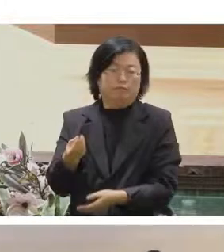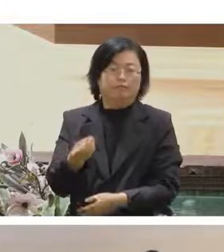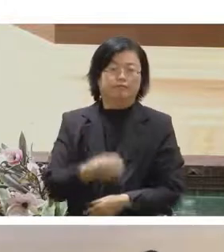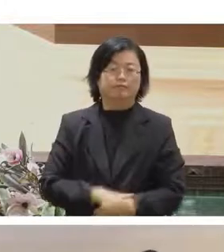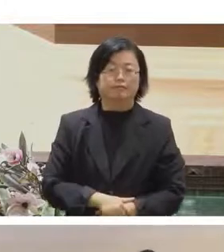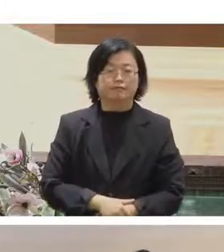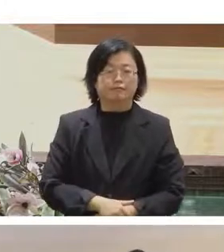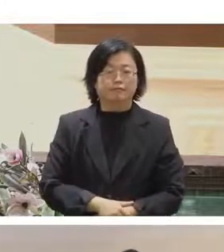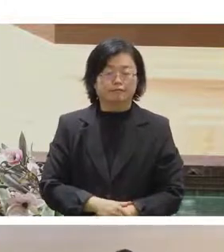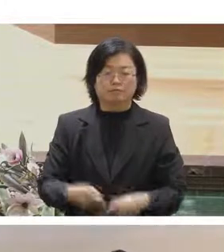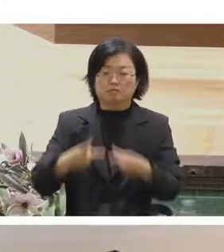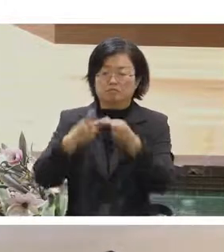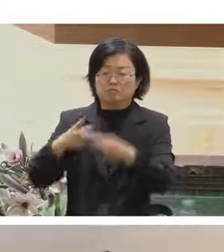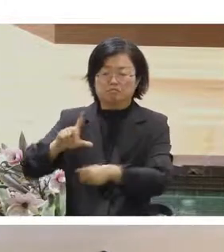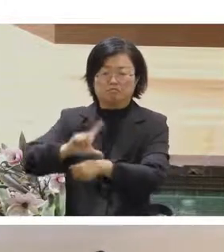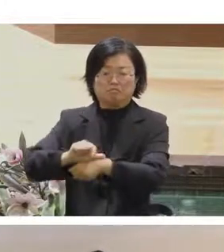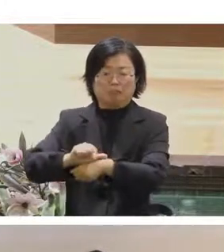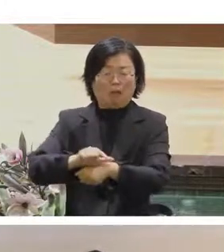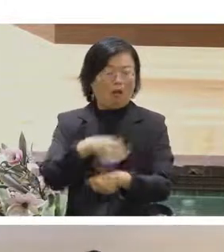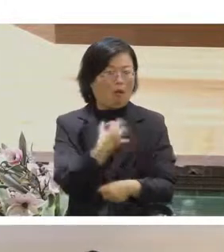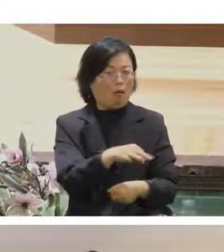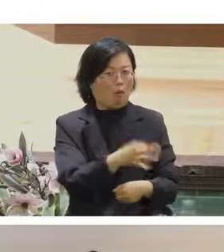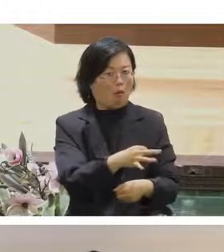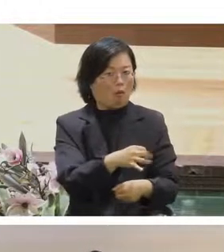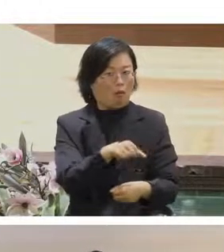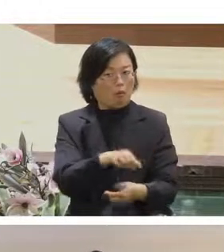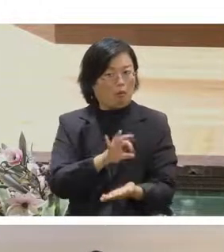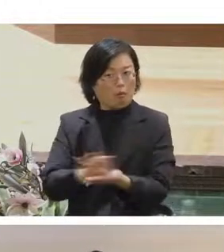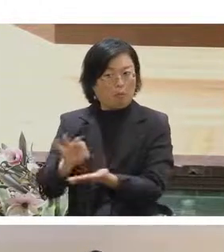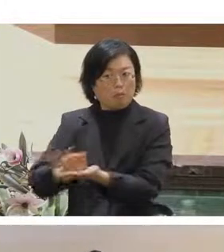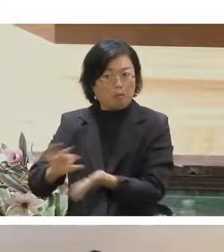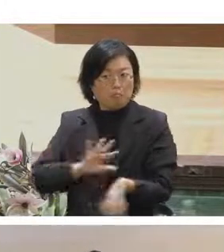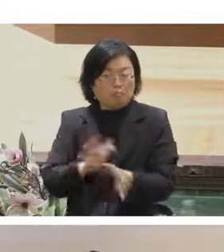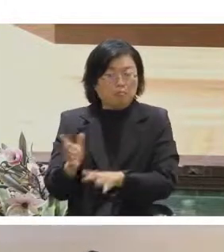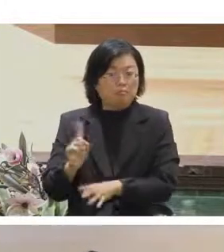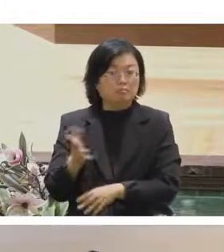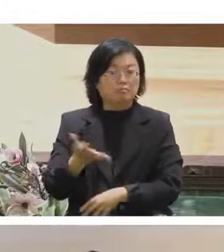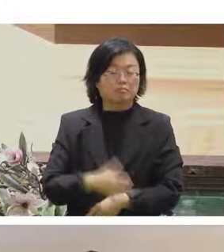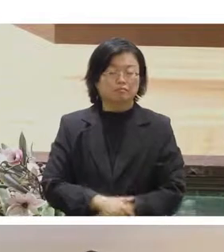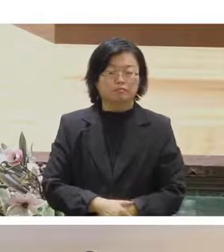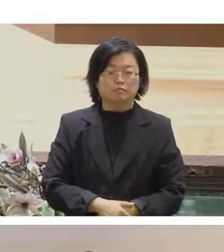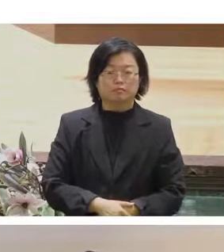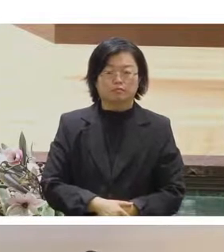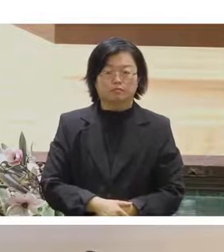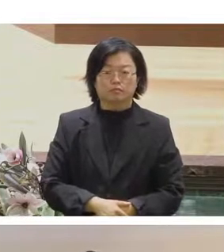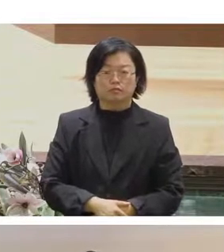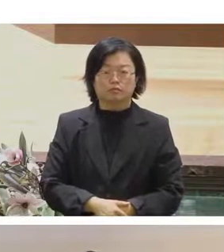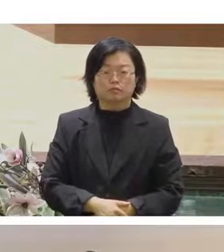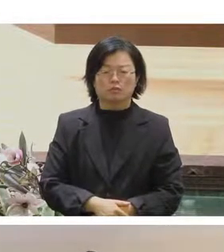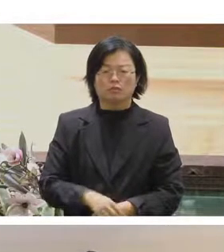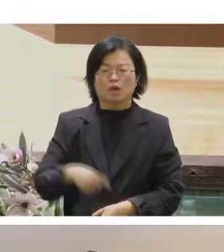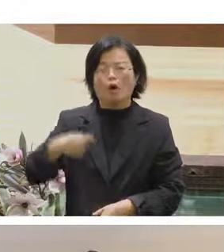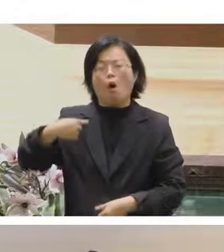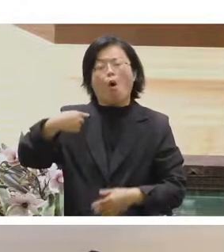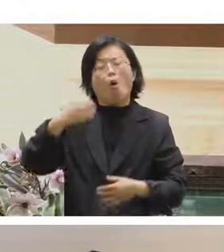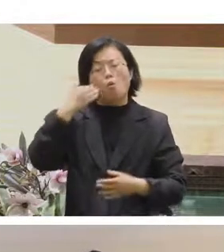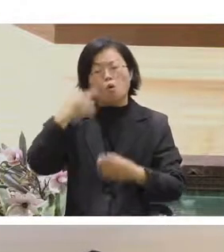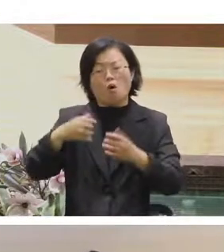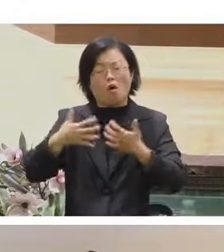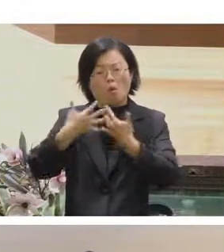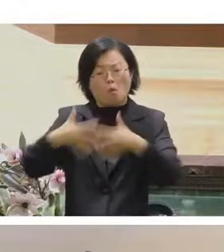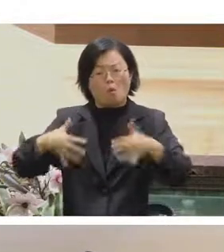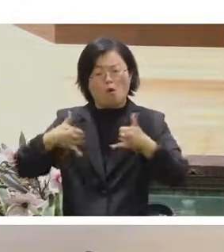然後第二個是時間跟金錢的成本像剛剛講到可能會覺得欸 線上回憶我就是大家加入同一個會議室啊為什麼